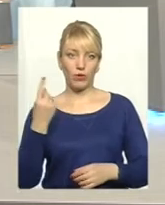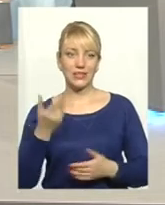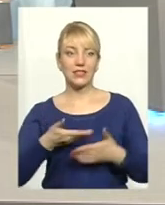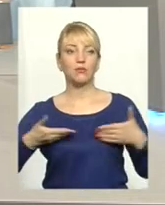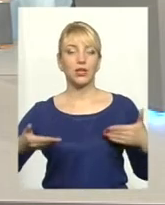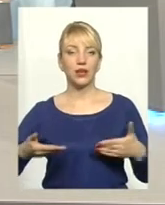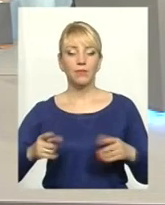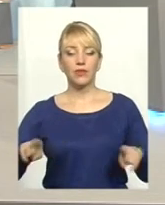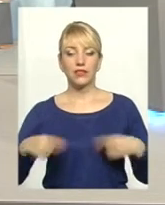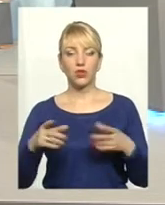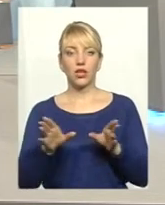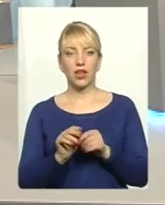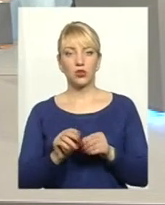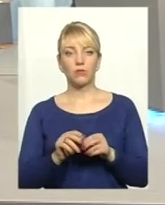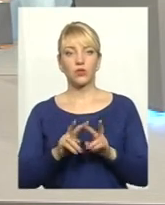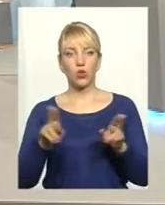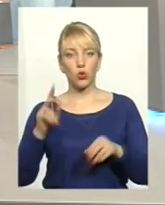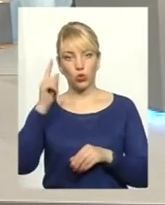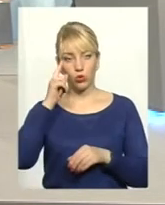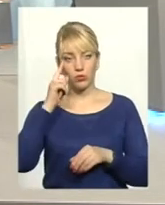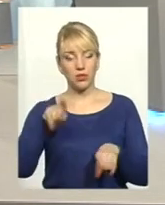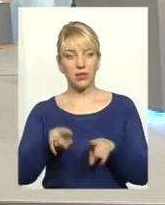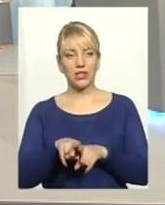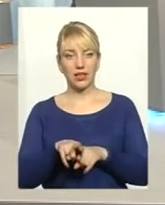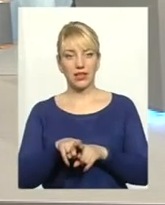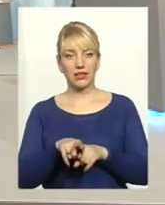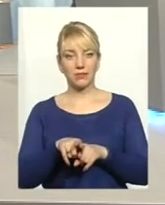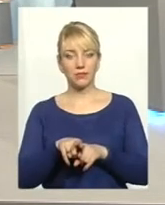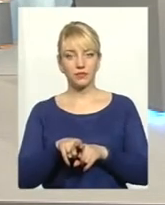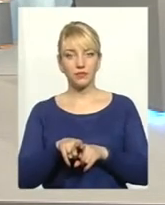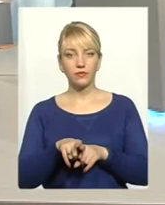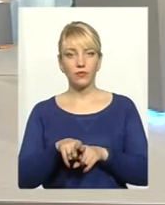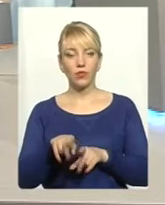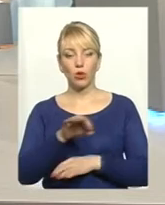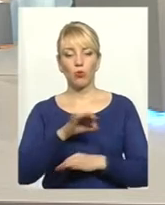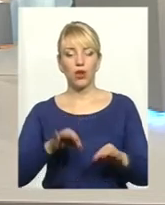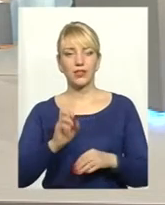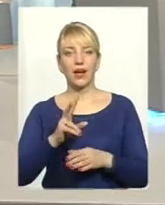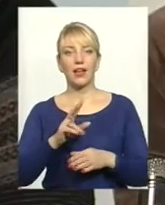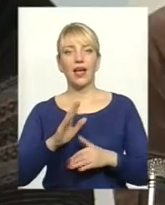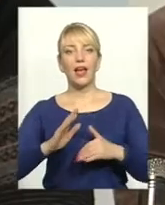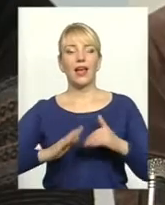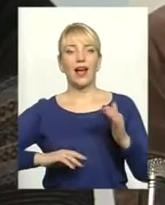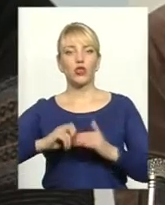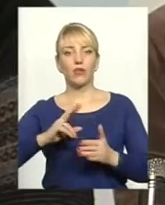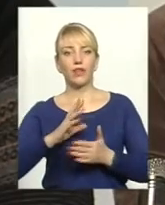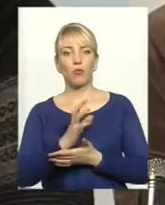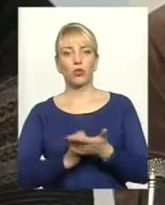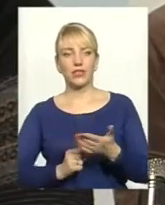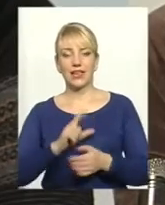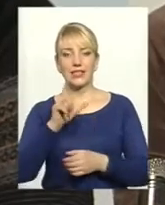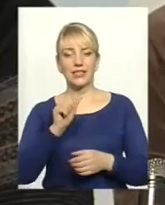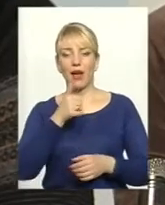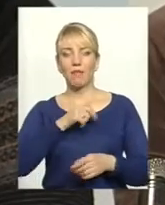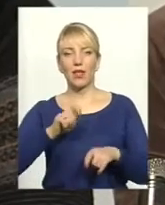створили разом з однодумцями такий непересічний проєкт, кадровий потенціал. За пілотний